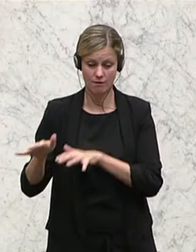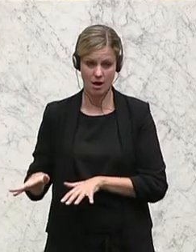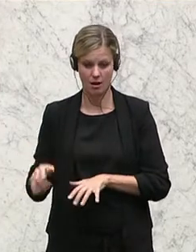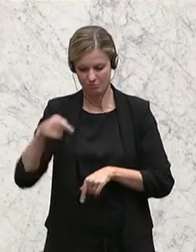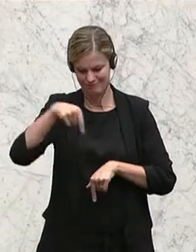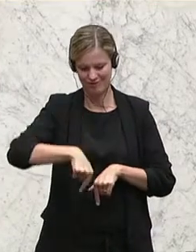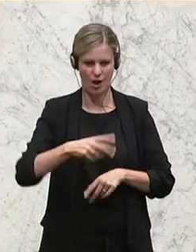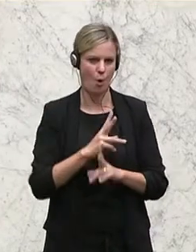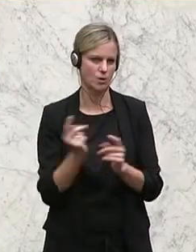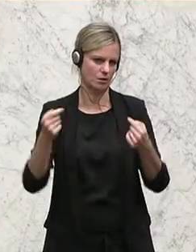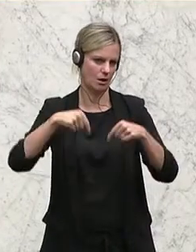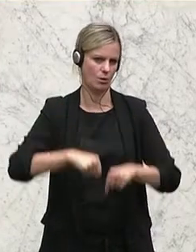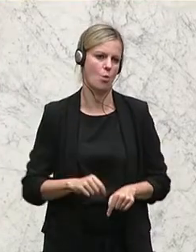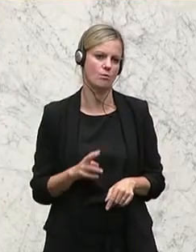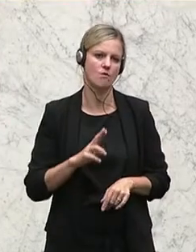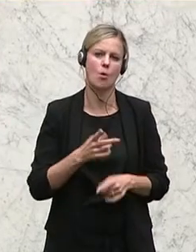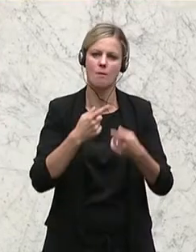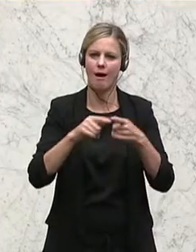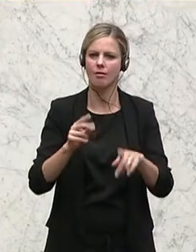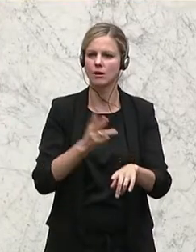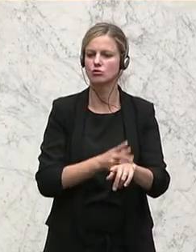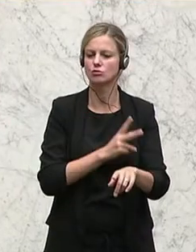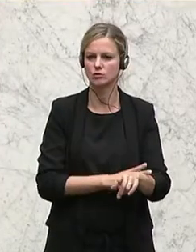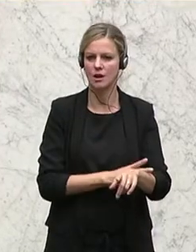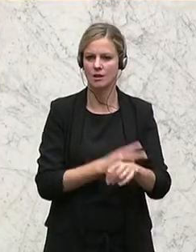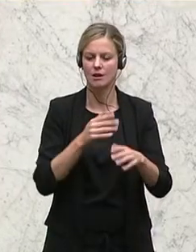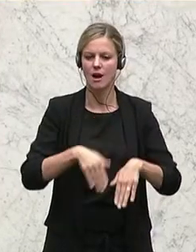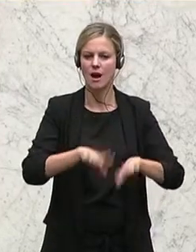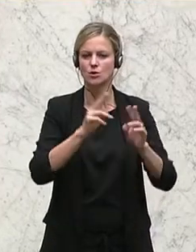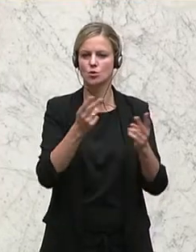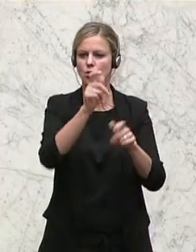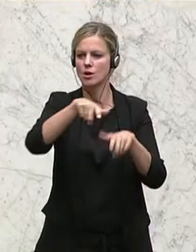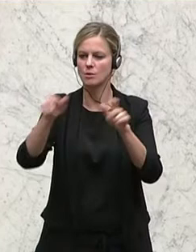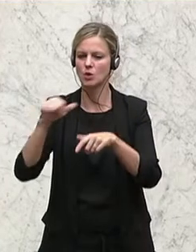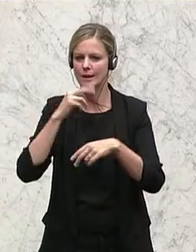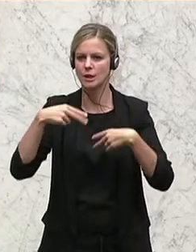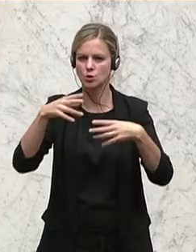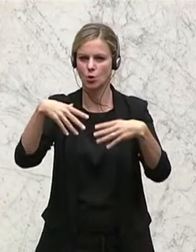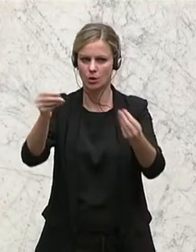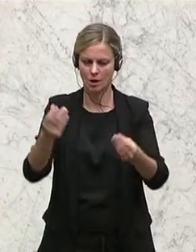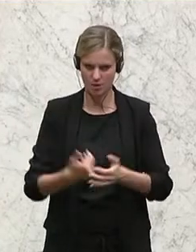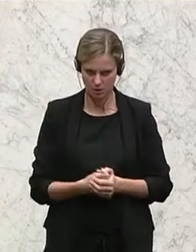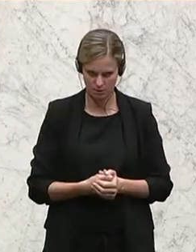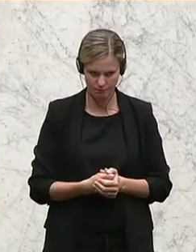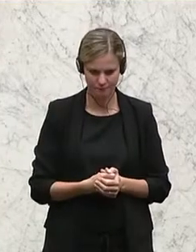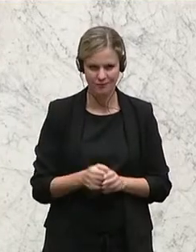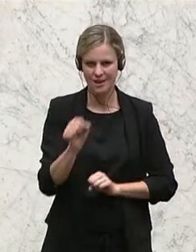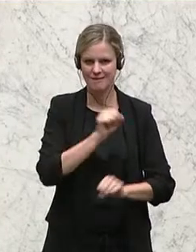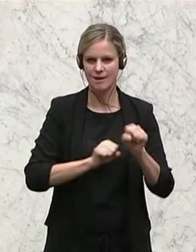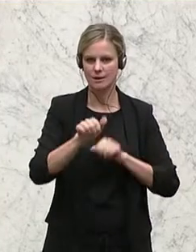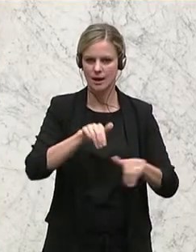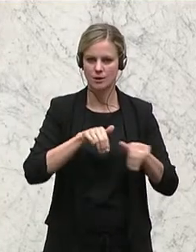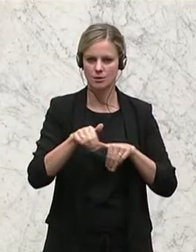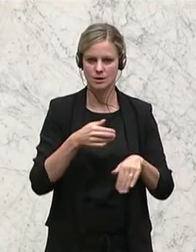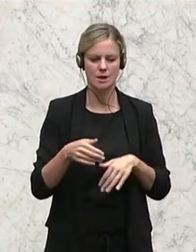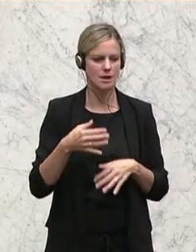in Österreich landen, weil andere Staaten die als Asylsuchenden nicht zurücknehmen. Der Herr Verteidigungsminister, meine sehr